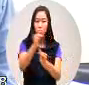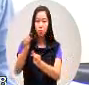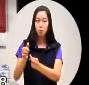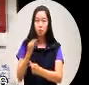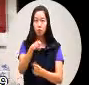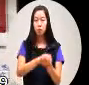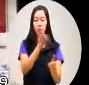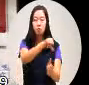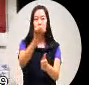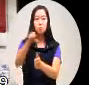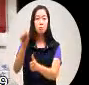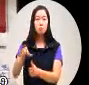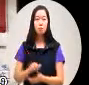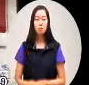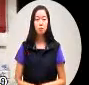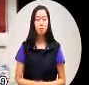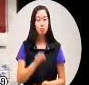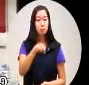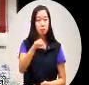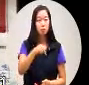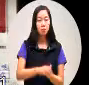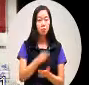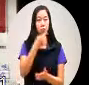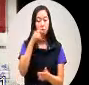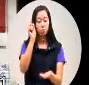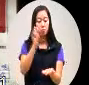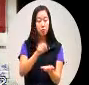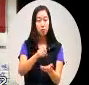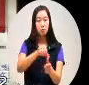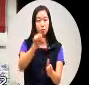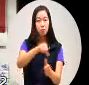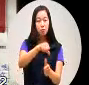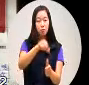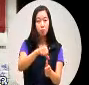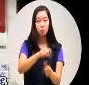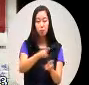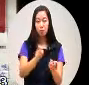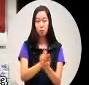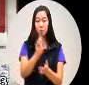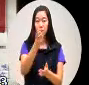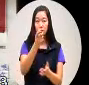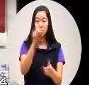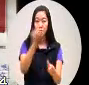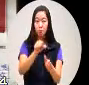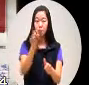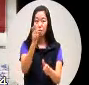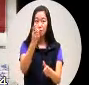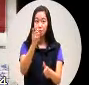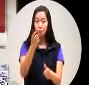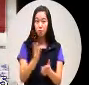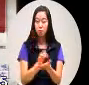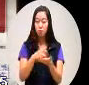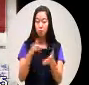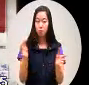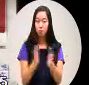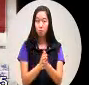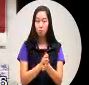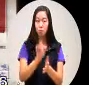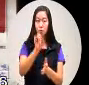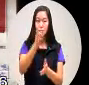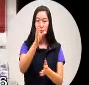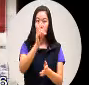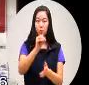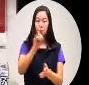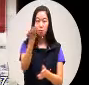开发单而且这个发单开发是十万块总计是十万